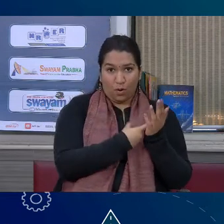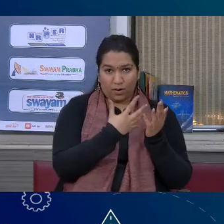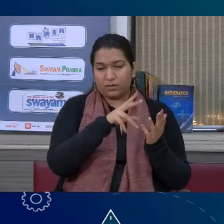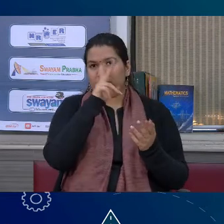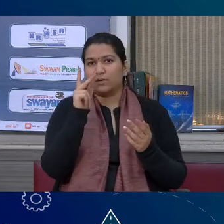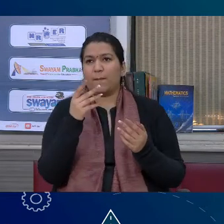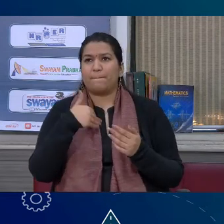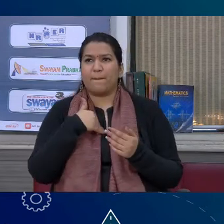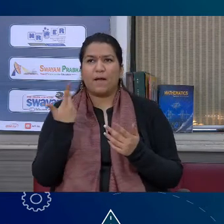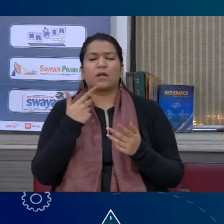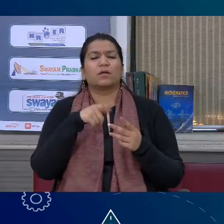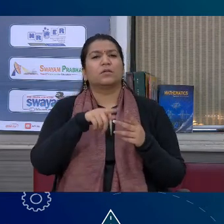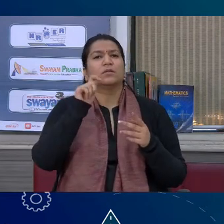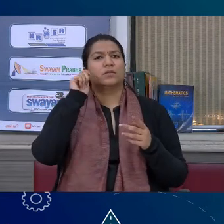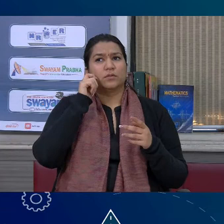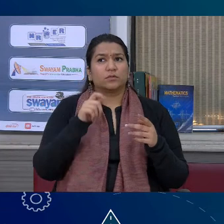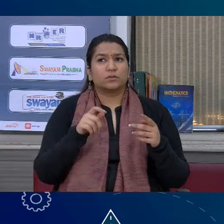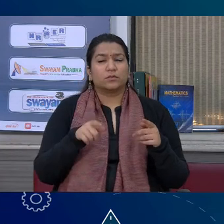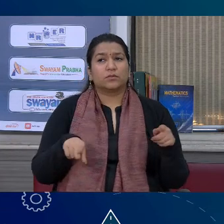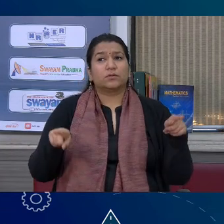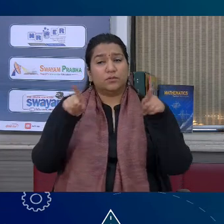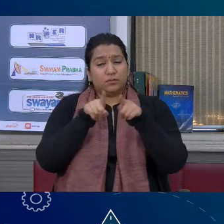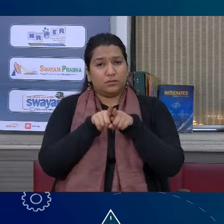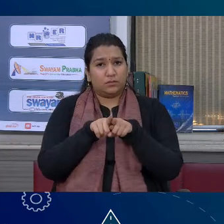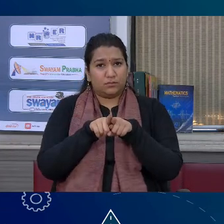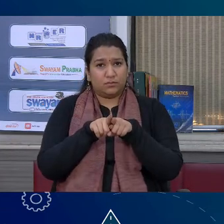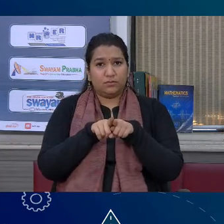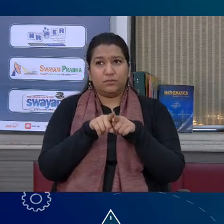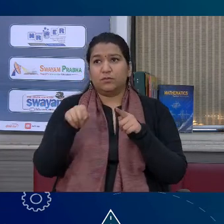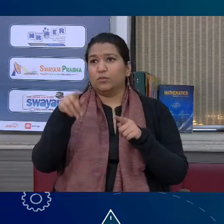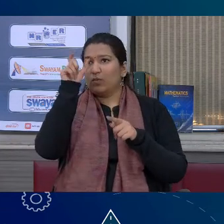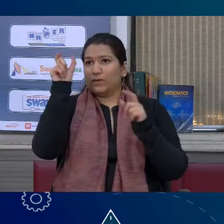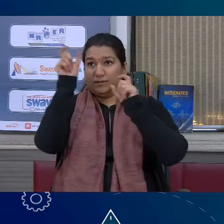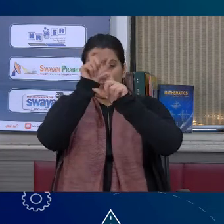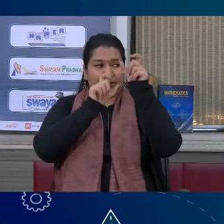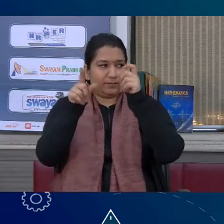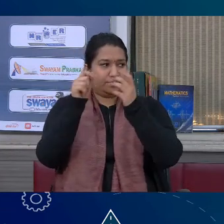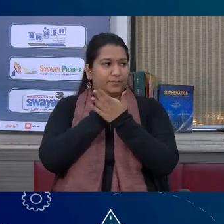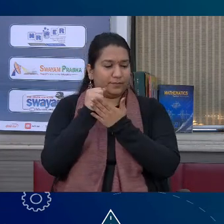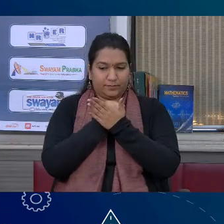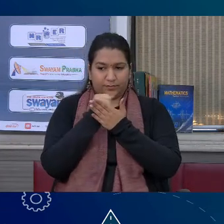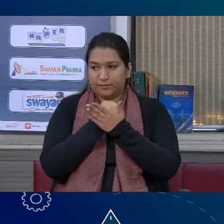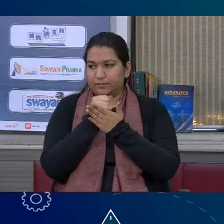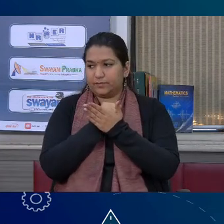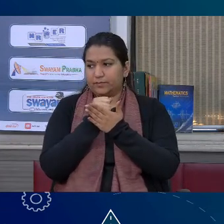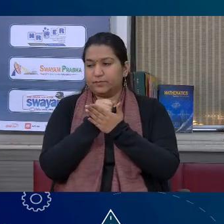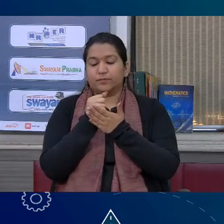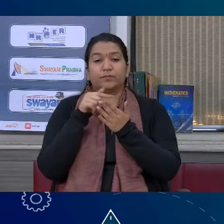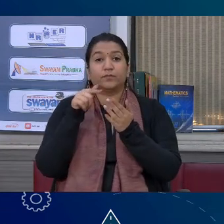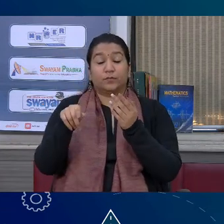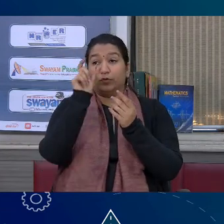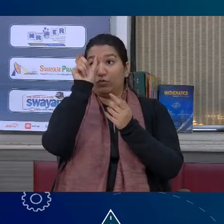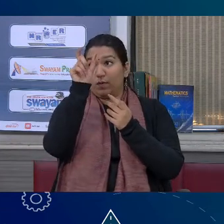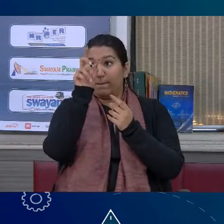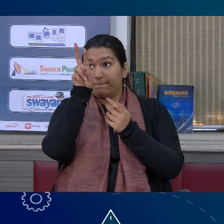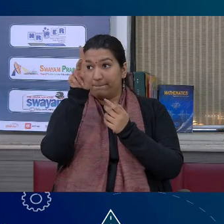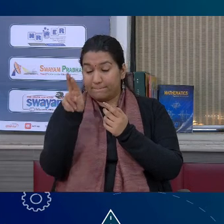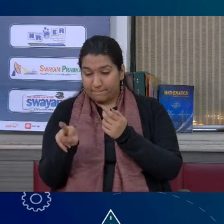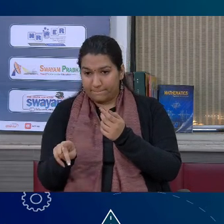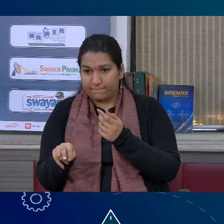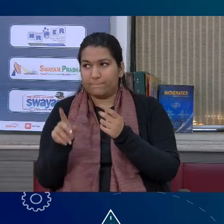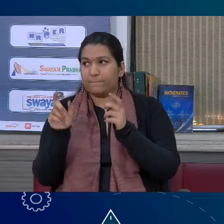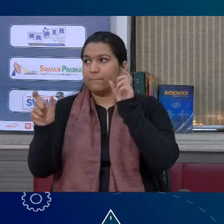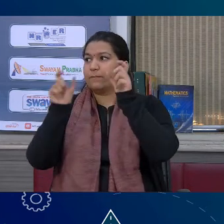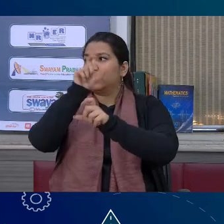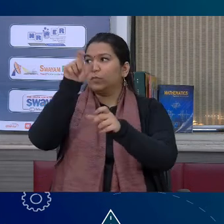शब से जो किसी भी तरह की जो चीज़े होती है वो इस तरह से अलग-अलग हो जाती है तो शब्दों के जो अर्थ होते हैं और जो उनकी नई